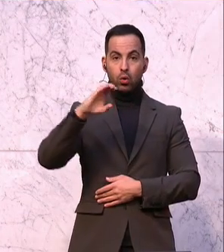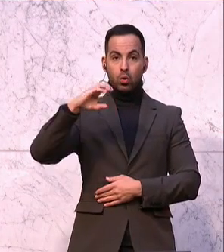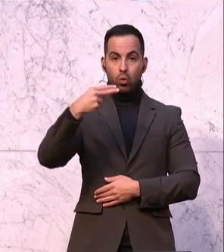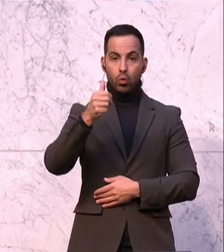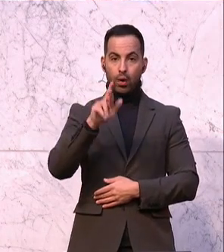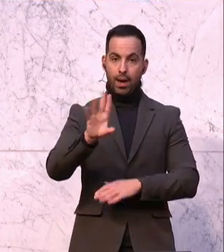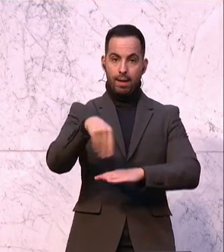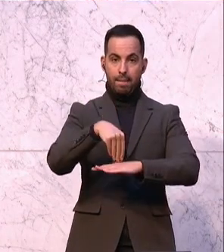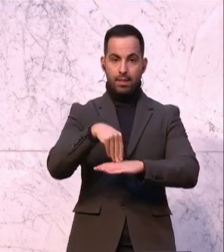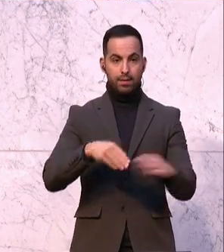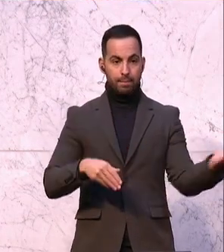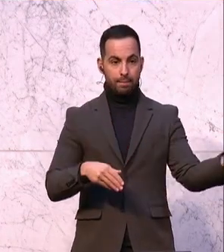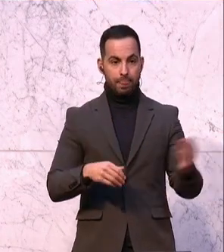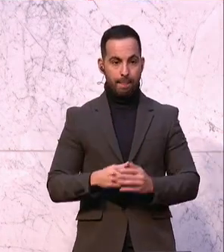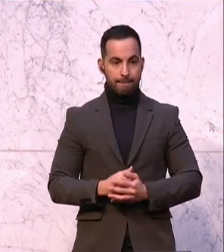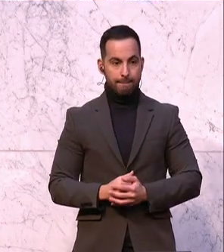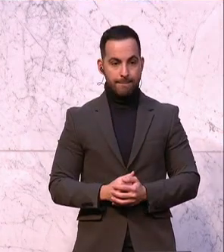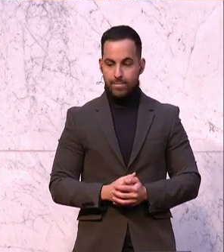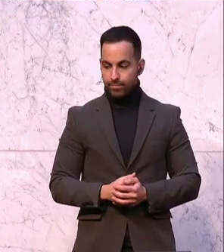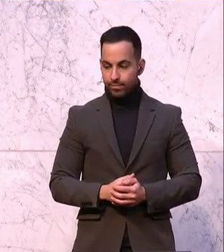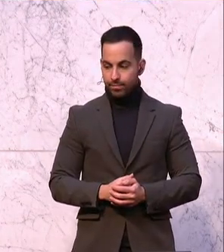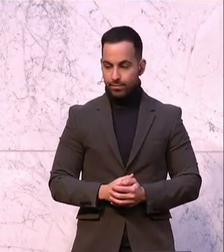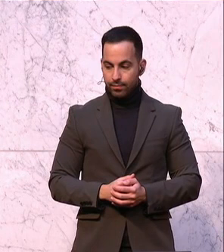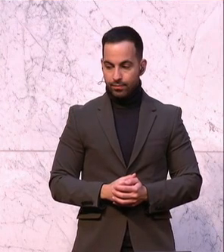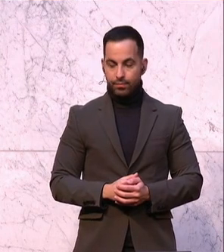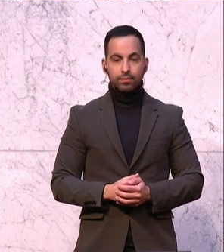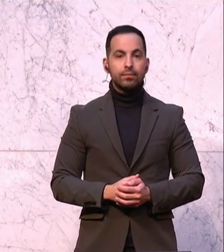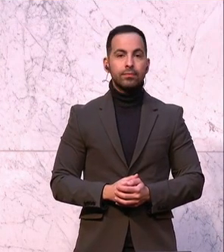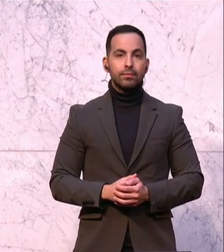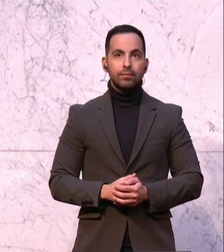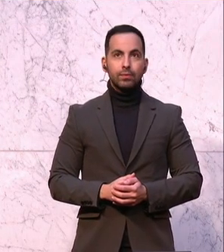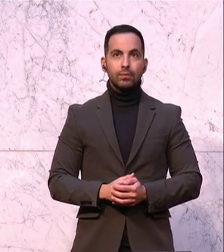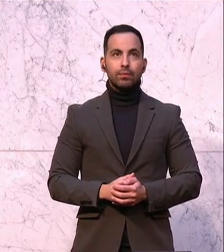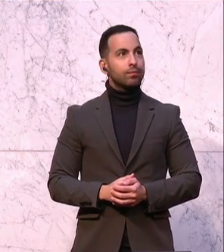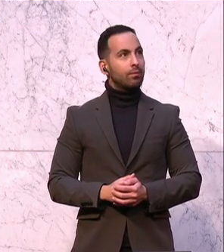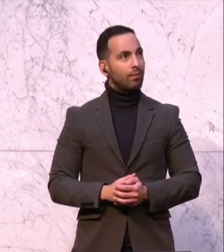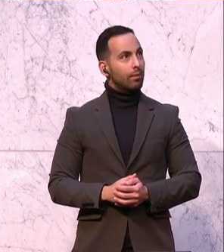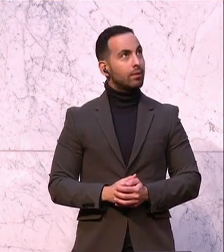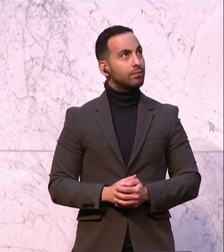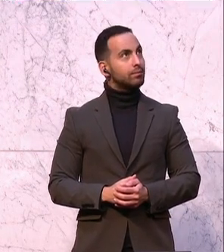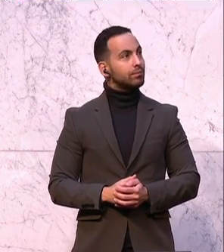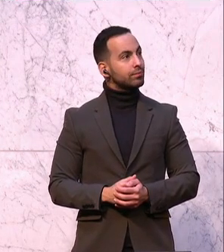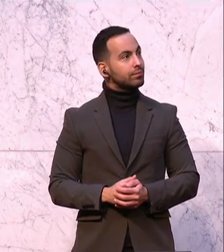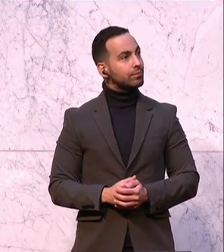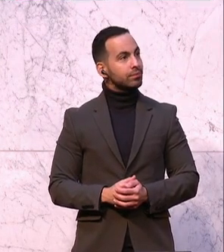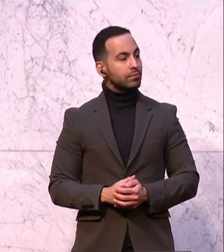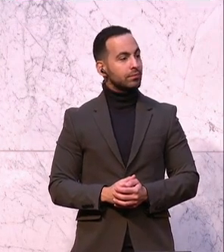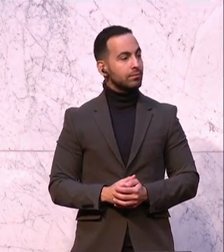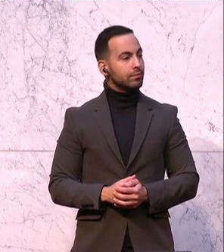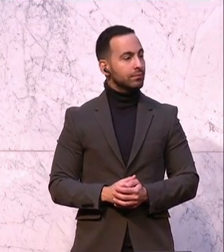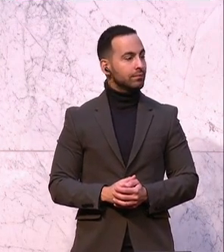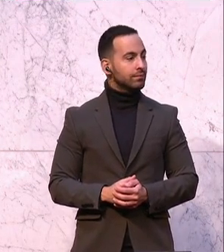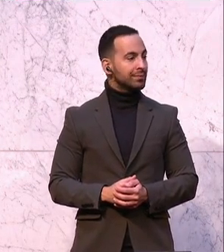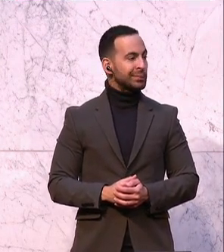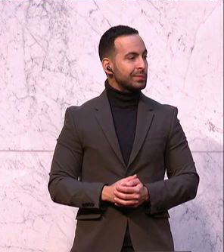Die Diskussion über die Gehaltsverhörung für Beamte ist nun ein bisschen in eine andere Richtung entglitten. Und jetzt sagt noch der SPÖ